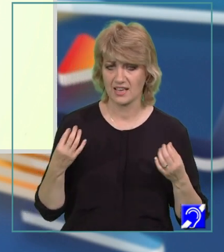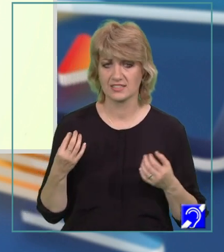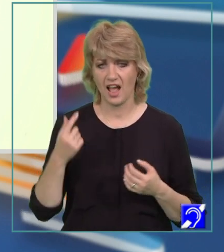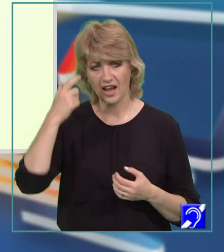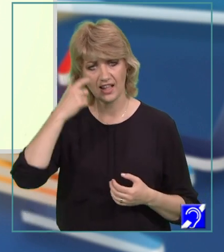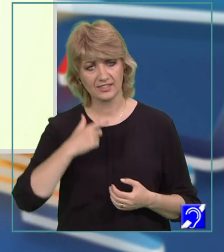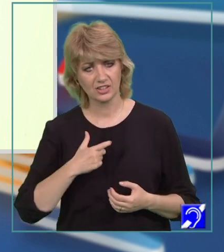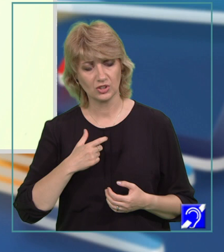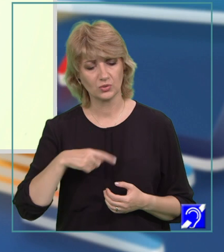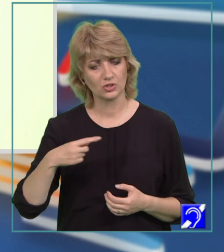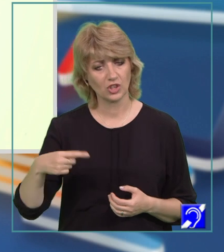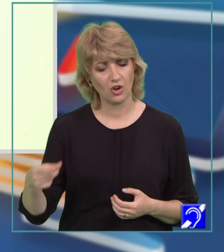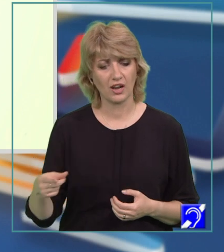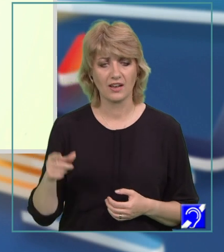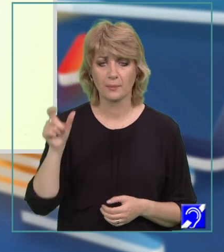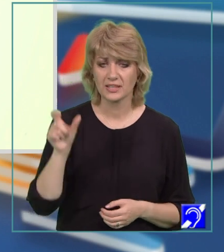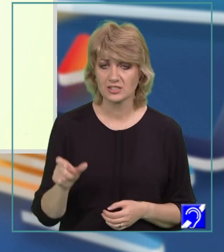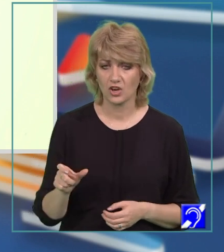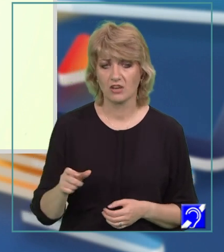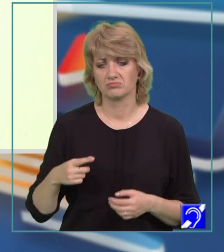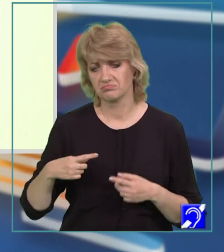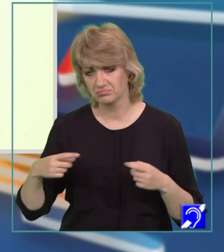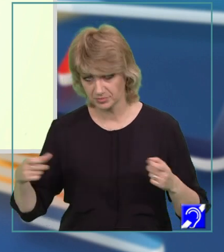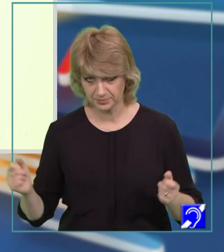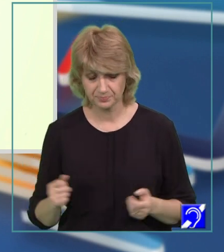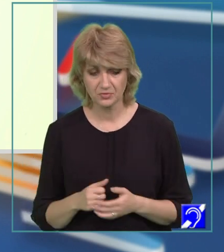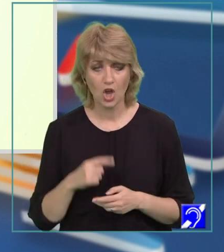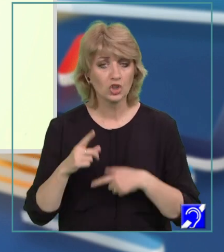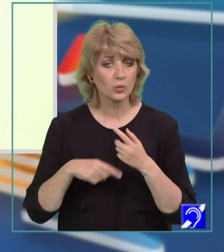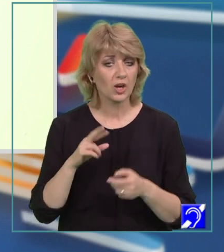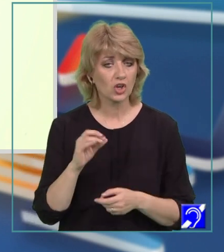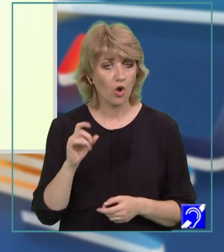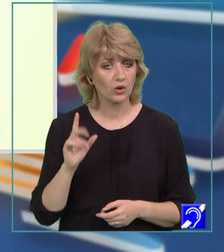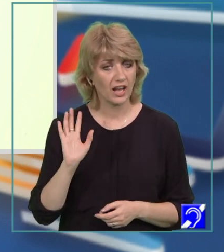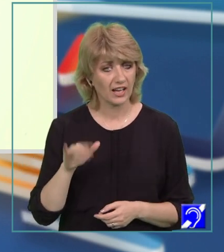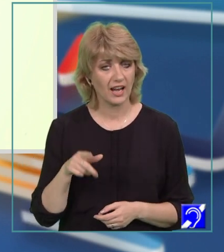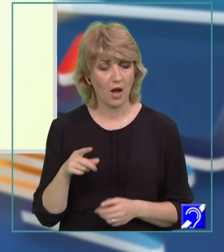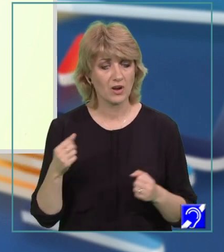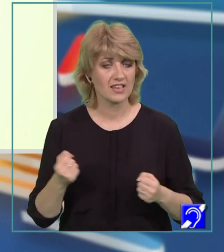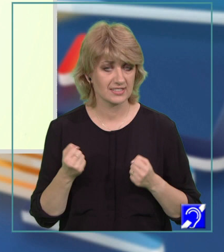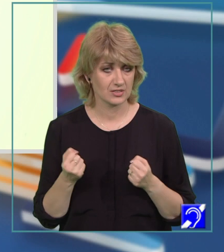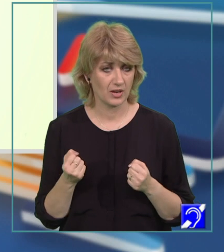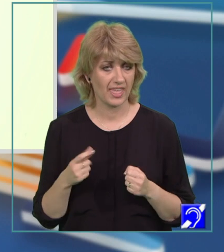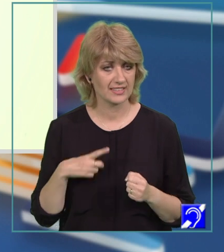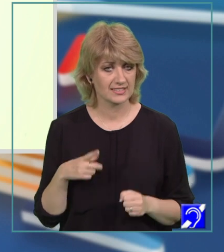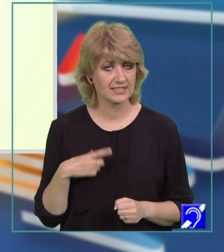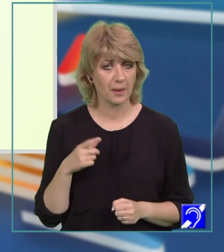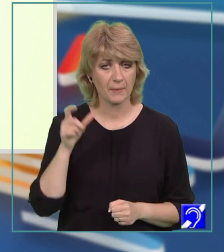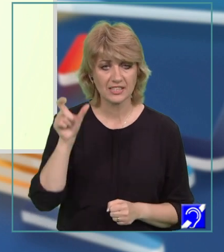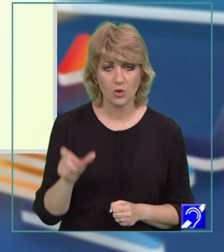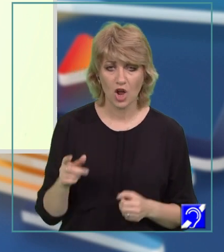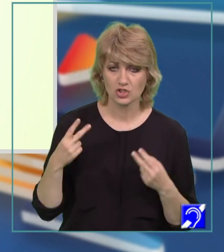atitudinii celorlalte personaje, etc. După rolul pe care îl au în acțiune, există personaje